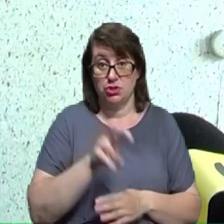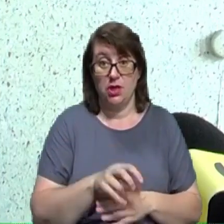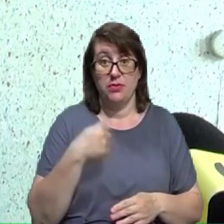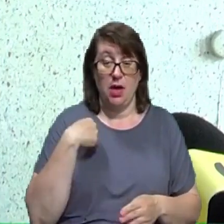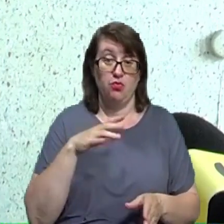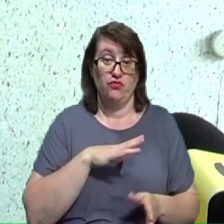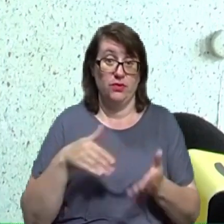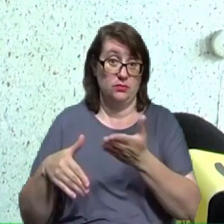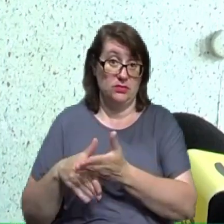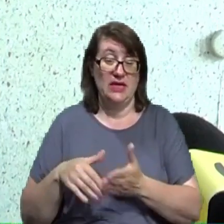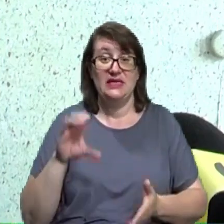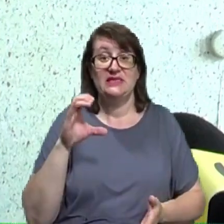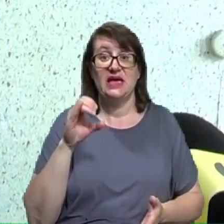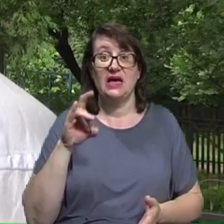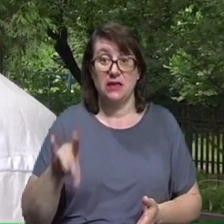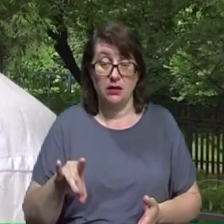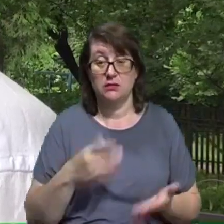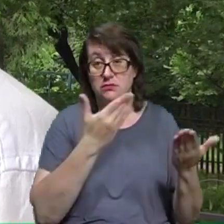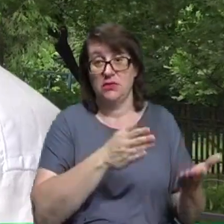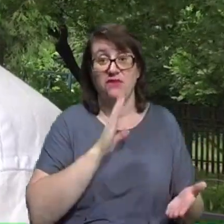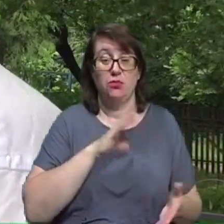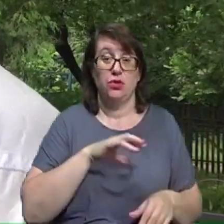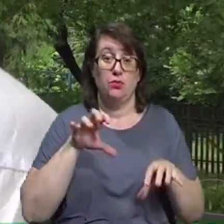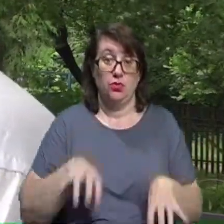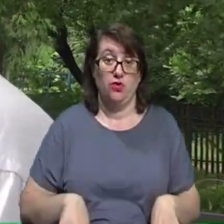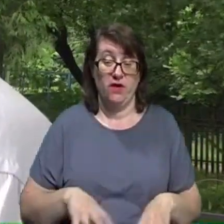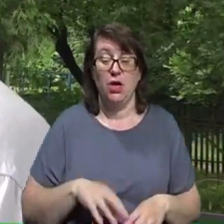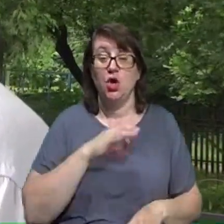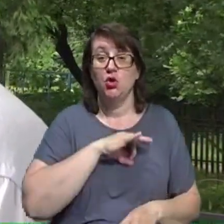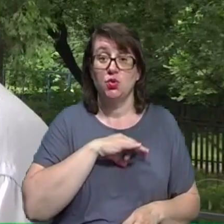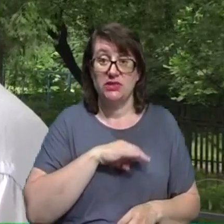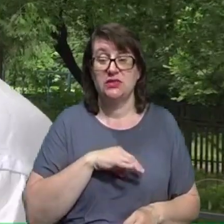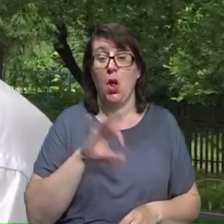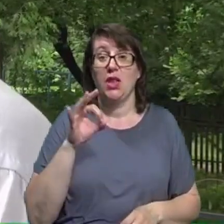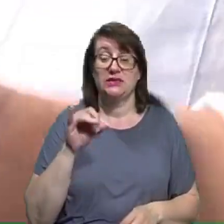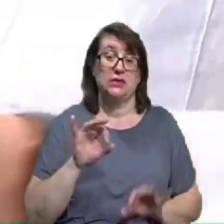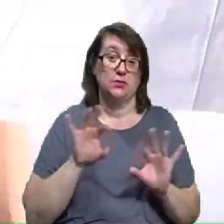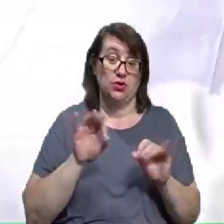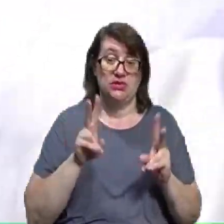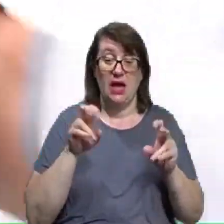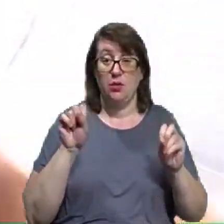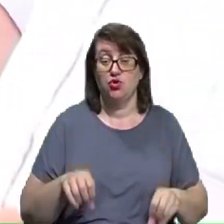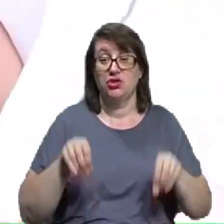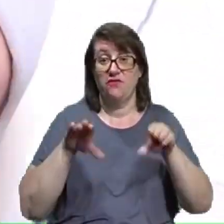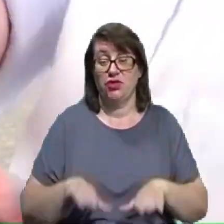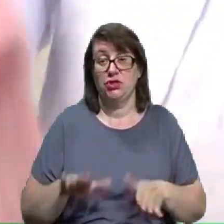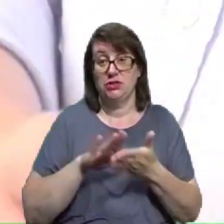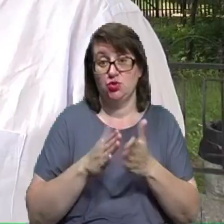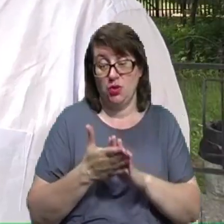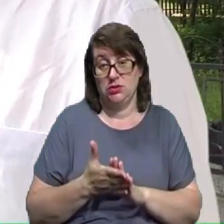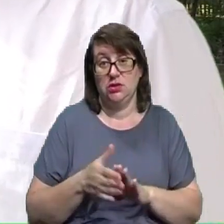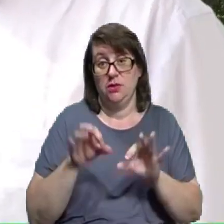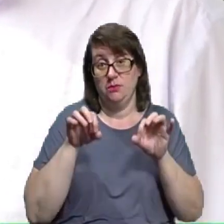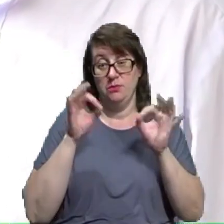секретарем обраний, а вона була б головою. Юрист Олександр Круківський пояснив, як можна вирішити ситуацію в правовому полі.